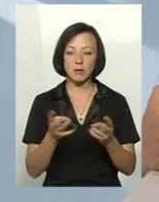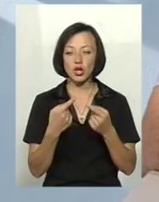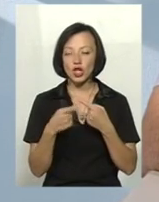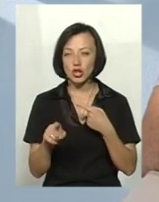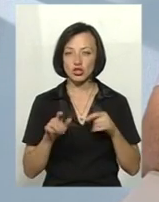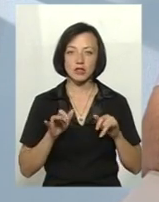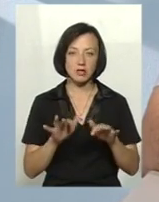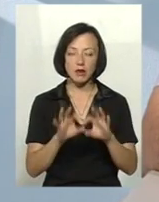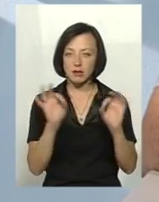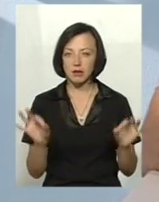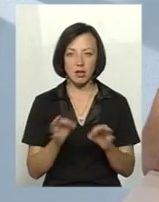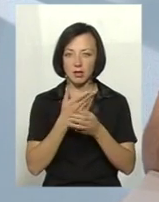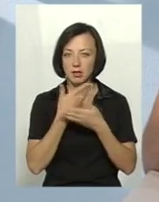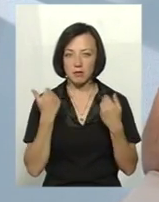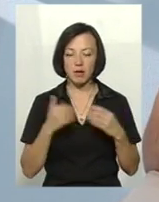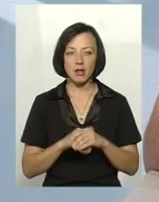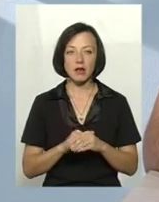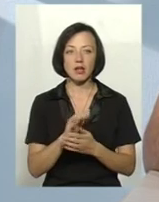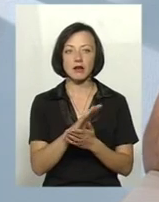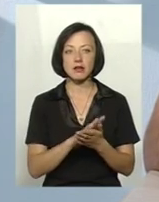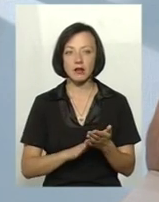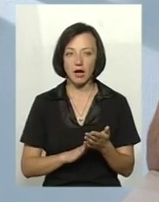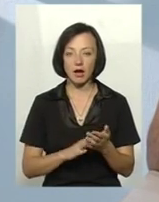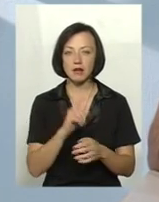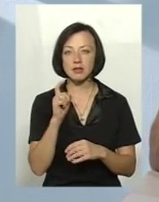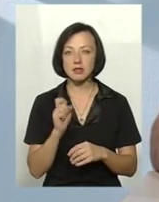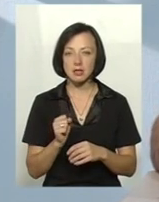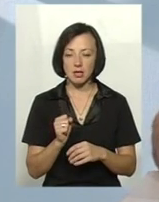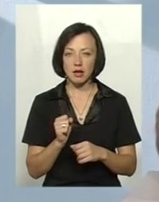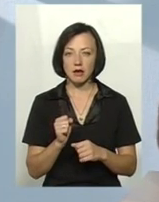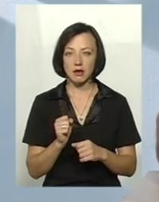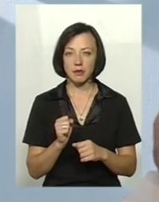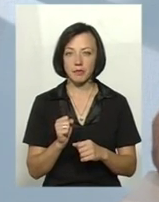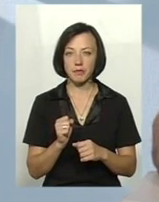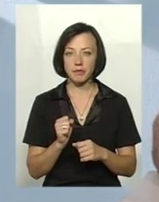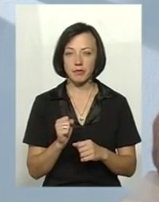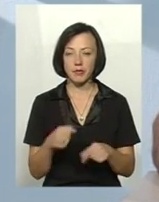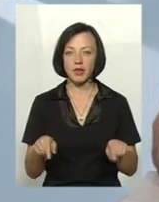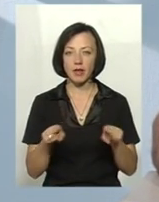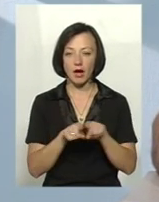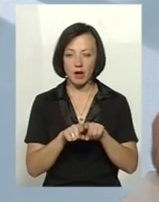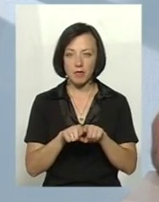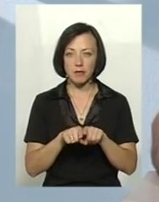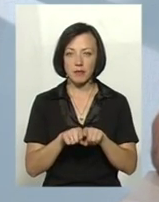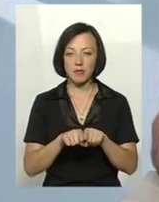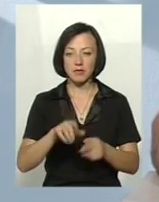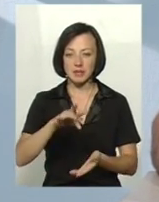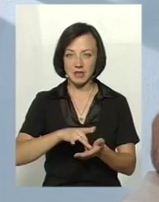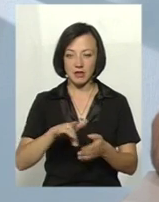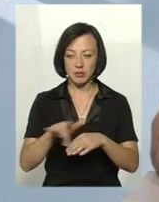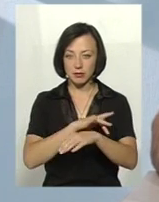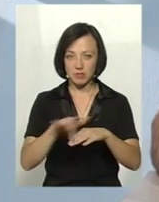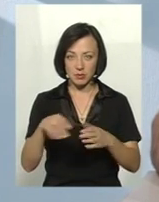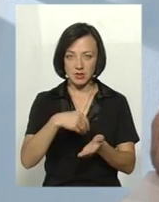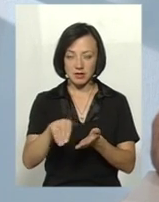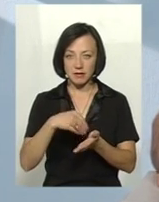заходів ніяких немає. Далі, безпосередньо, за таким вогнищем, де ми знищуємо все поголів